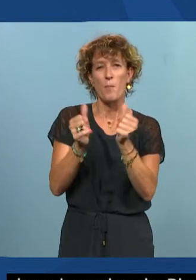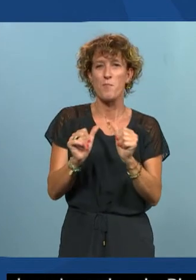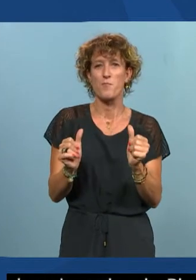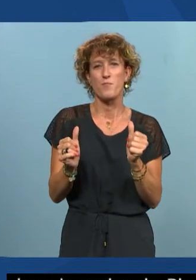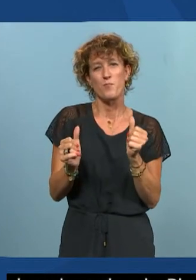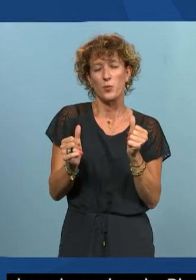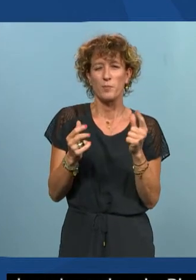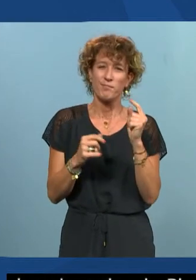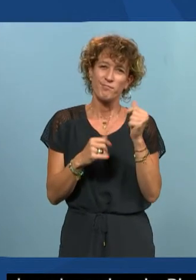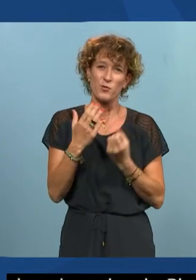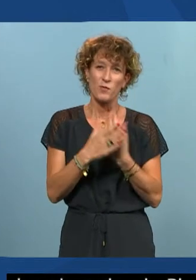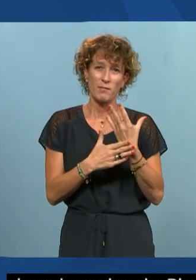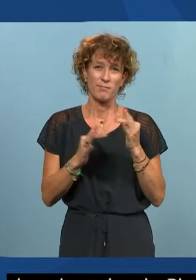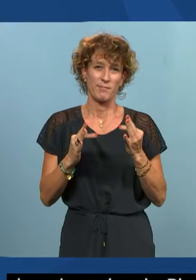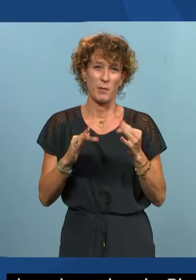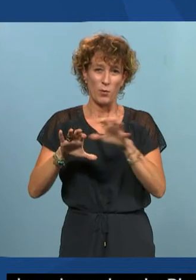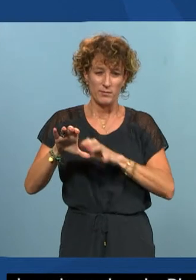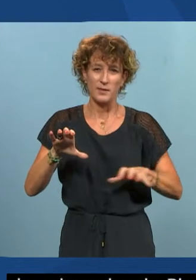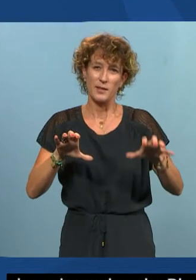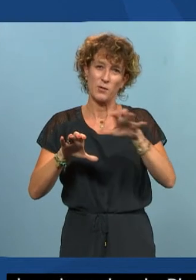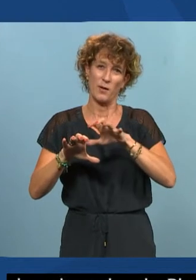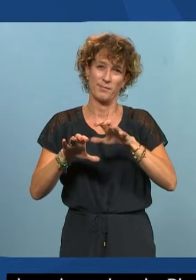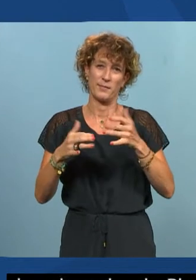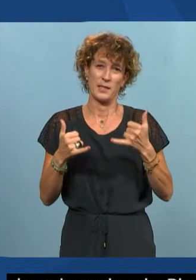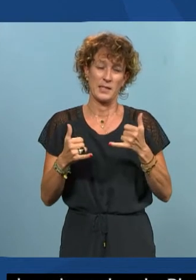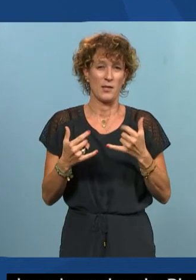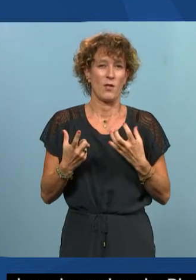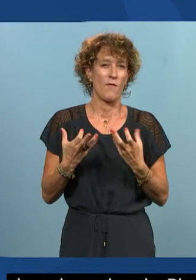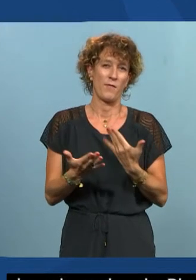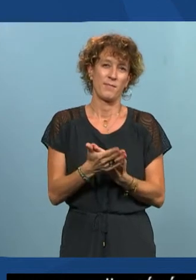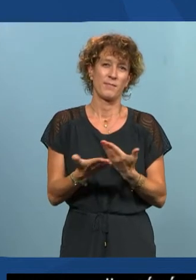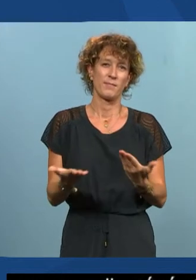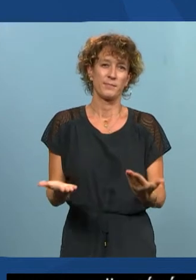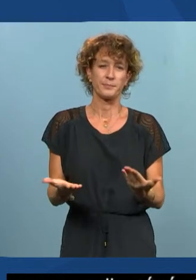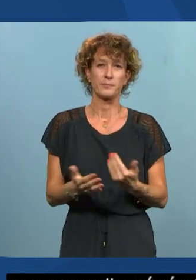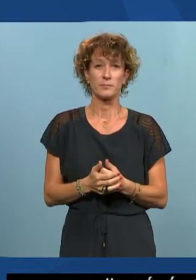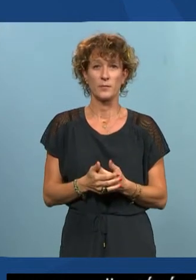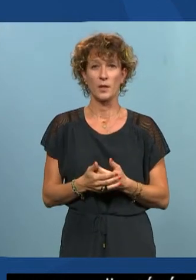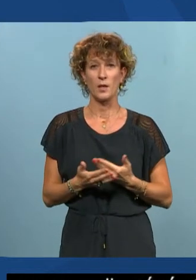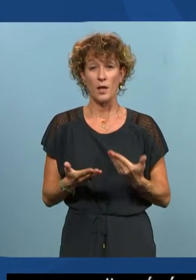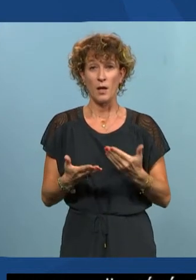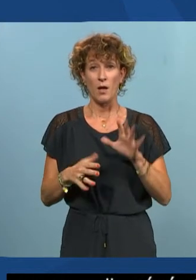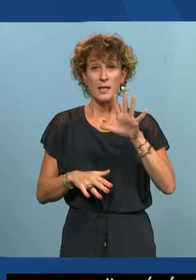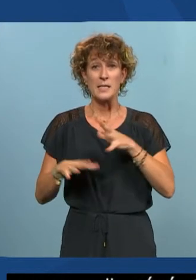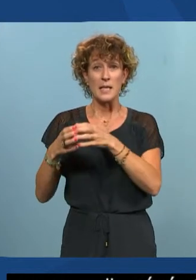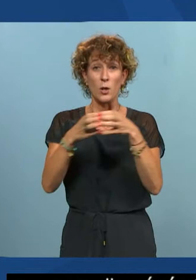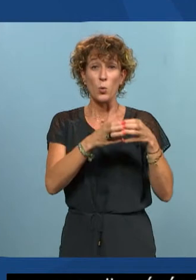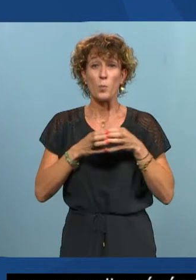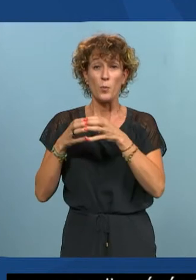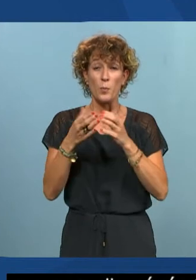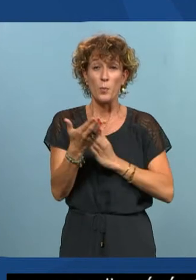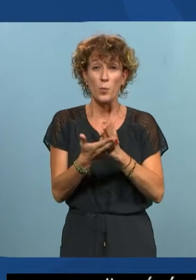dire, un peu nouvelle sur le territoire que nous avons voulu lui donner. Donc, il y a cinq groupes projets qui ont